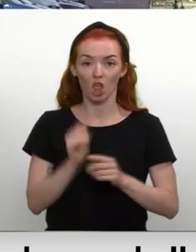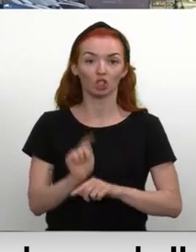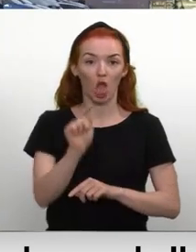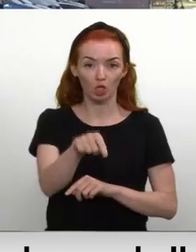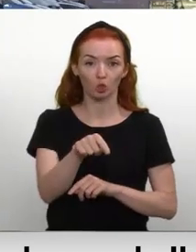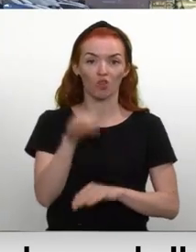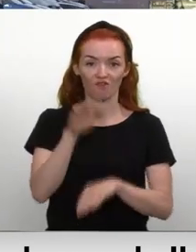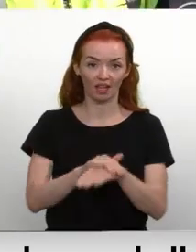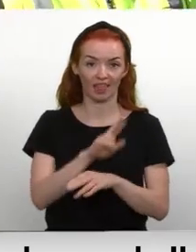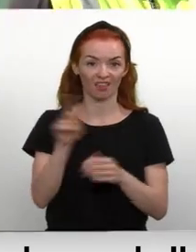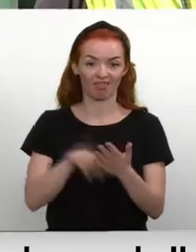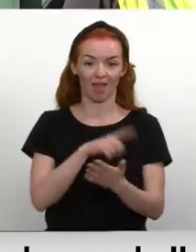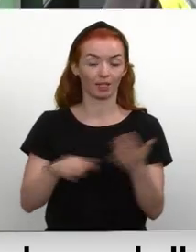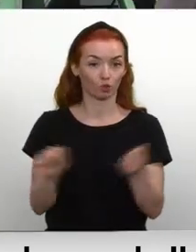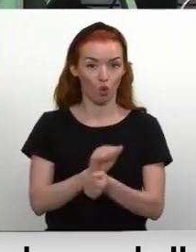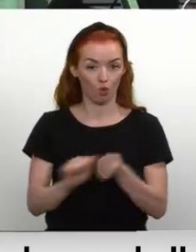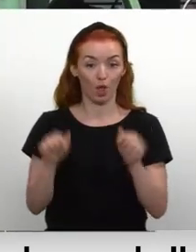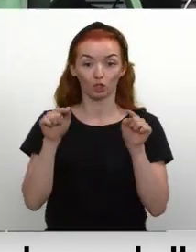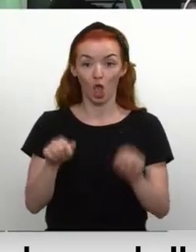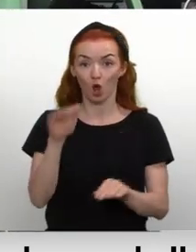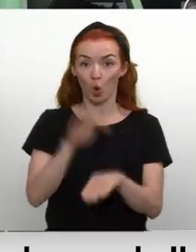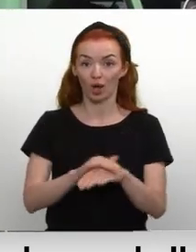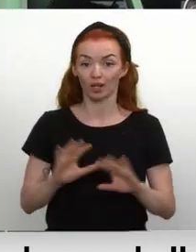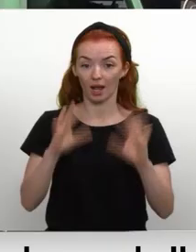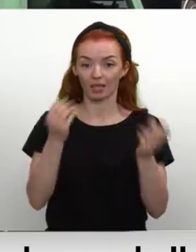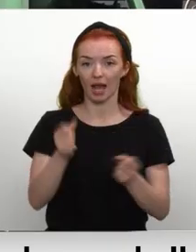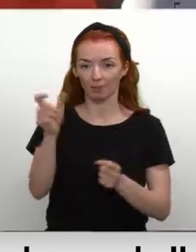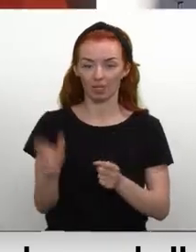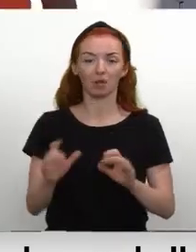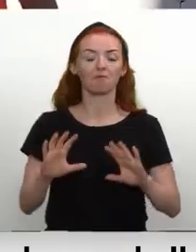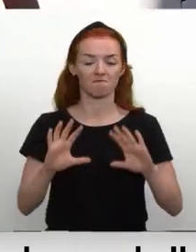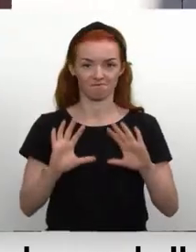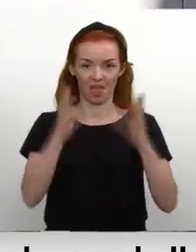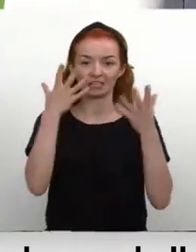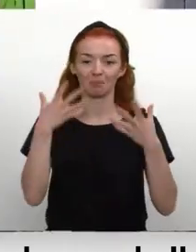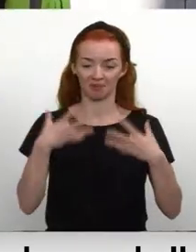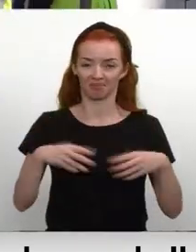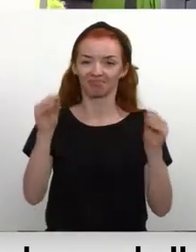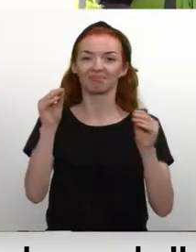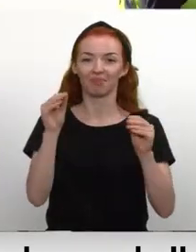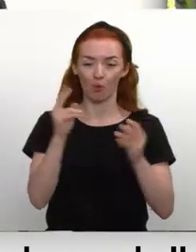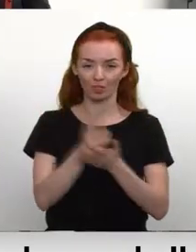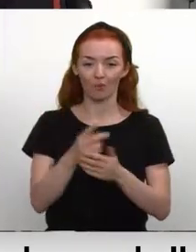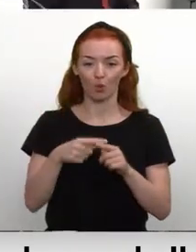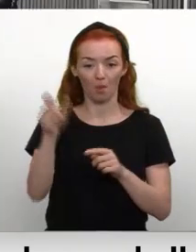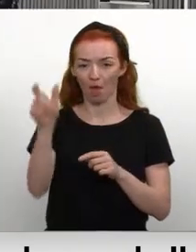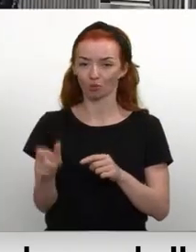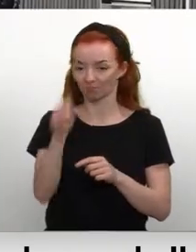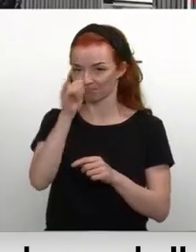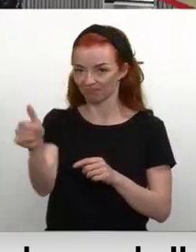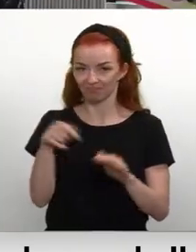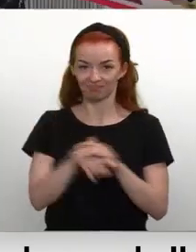ar faktiski nedarīgu dokumentu. Šajā konkrētajā gadījumā darbinieks veiksmīgi ticis galā ar uzdevumu un personu ostā nav